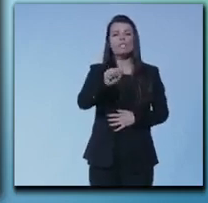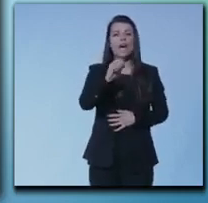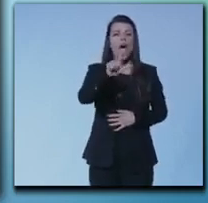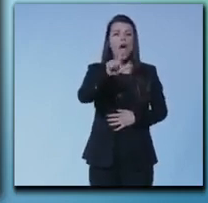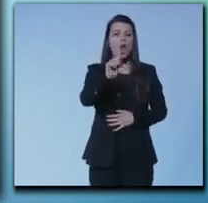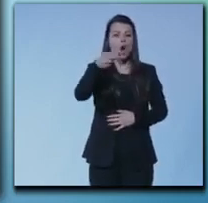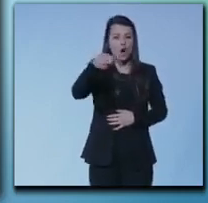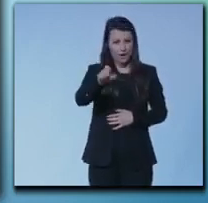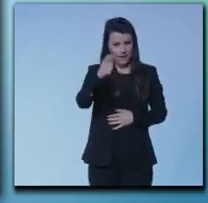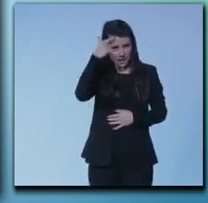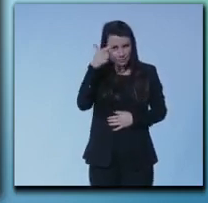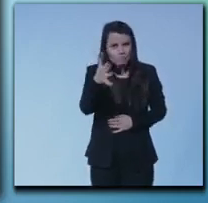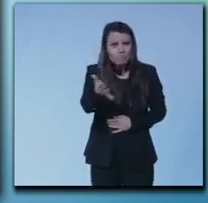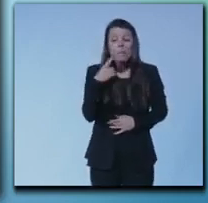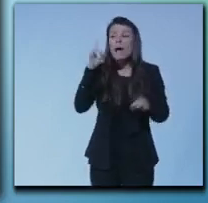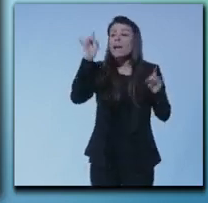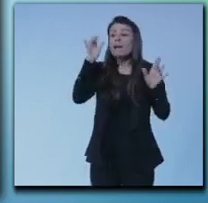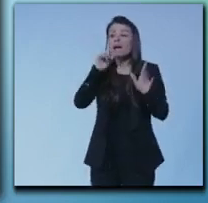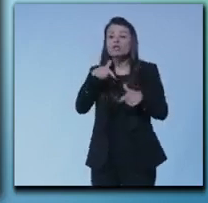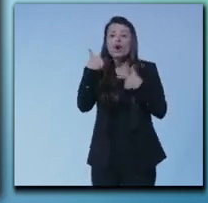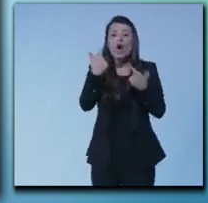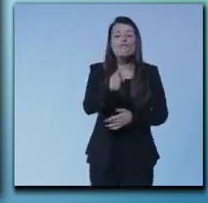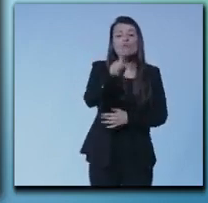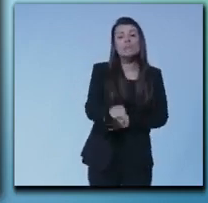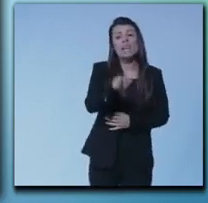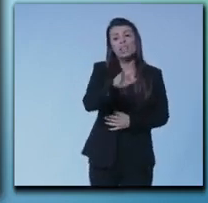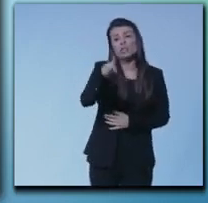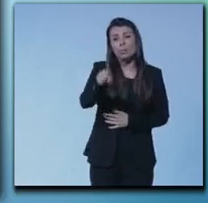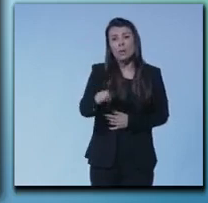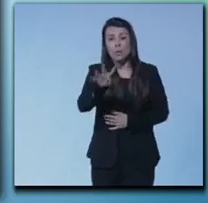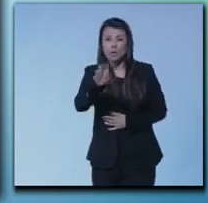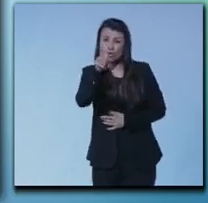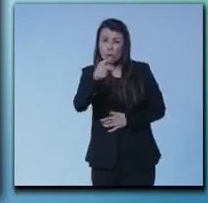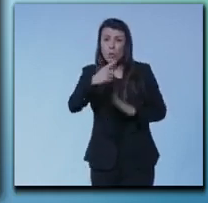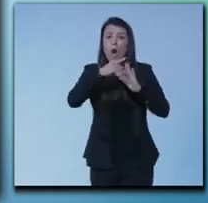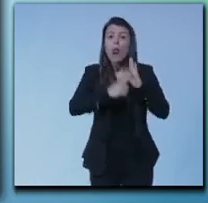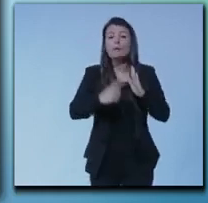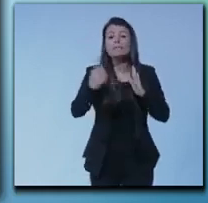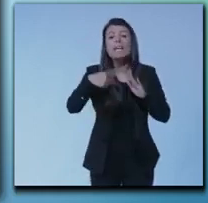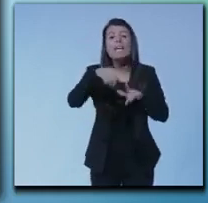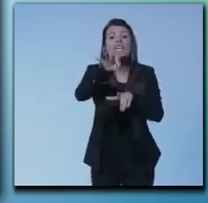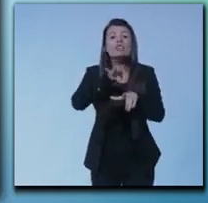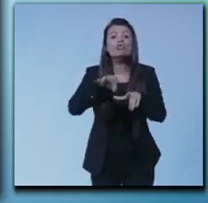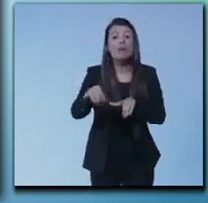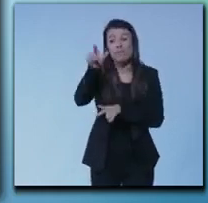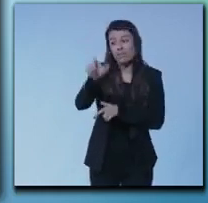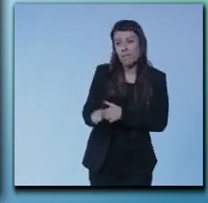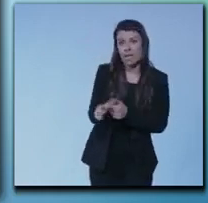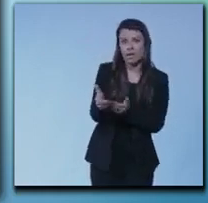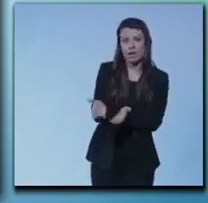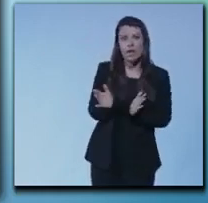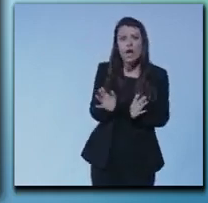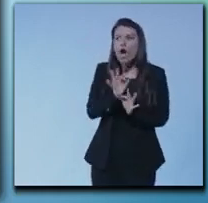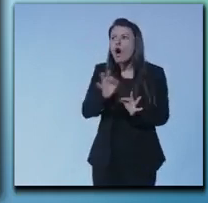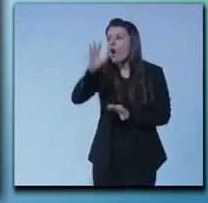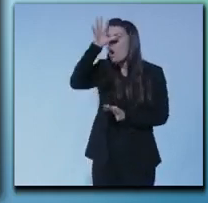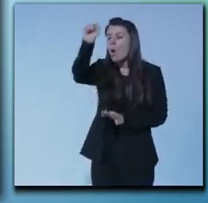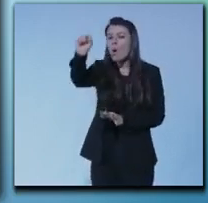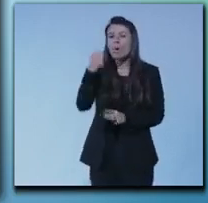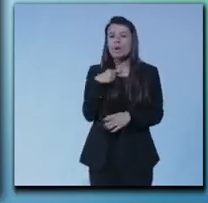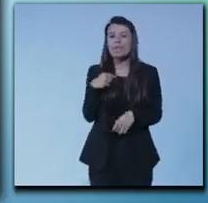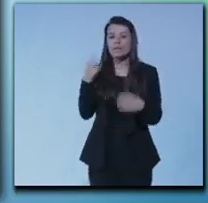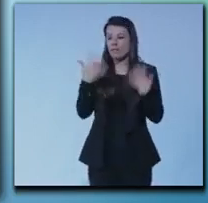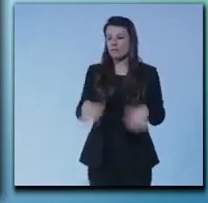-1.400 euro al mese per un ingegnere o trovi il ragazzo appena uscito dall'università